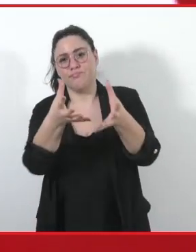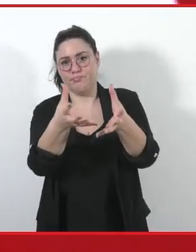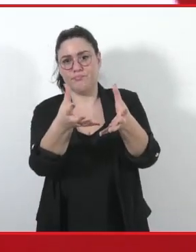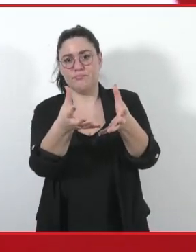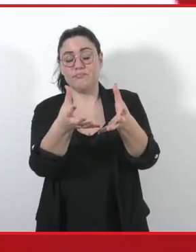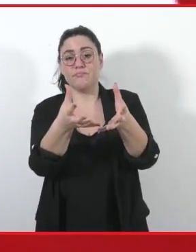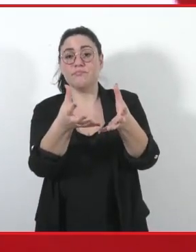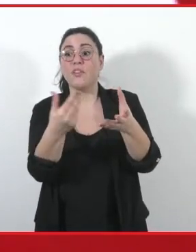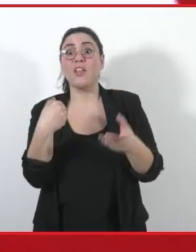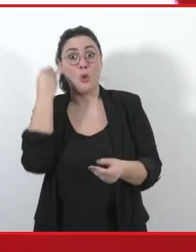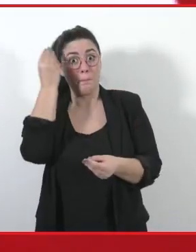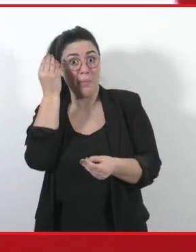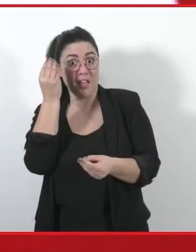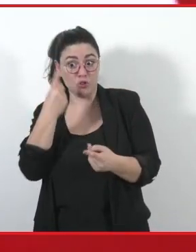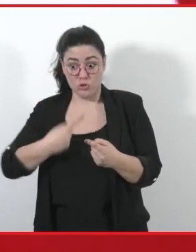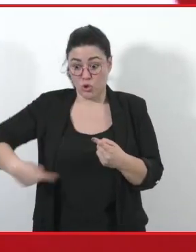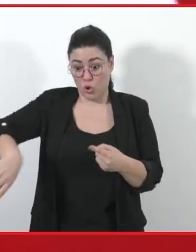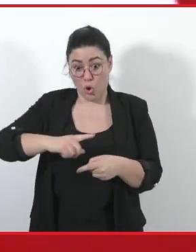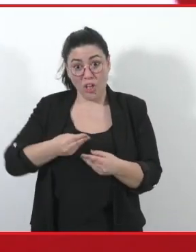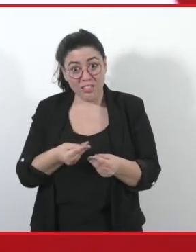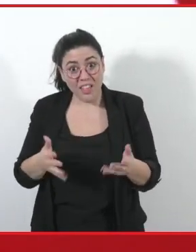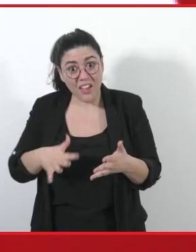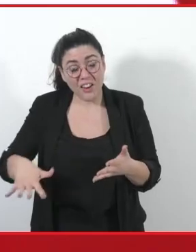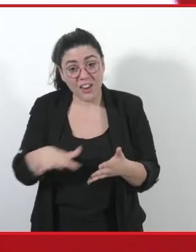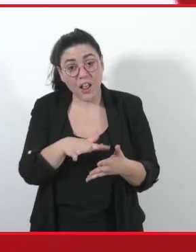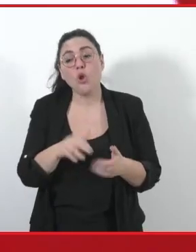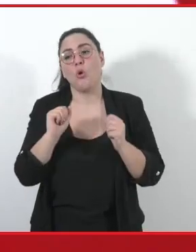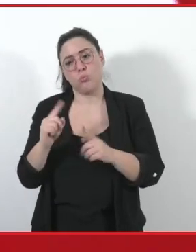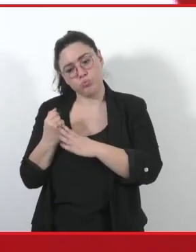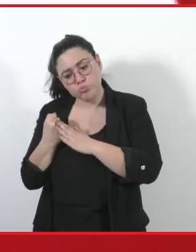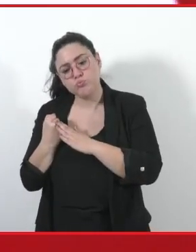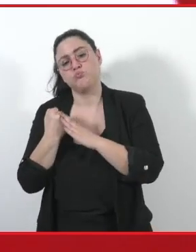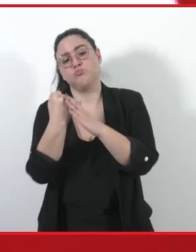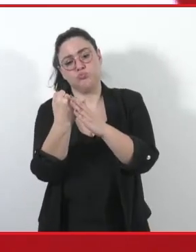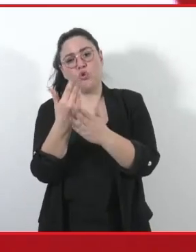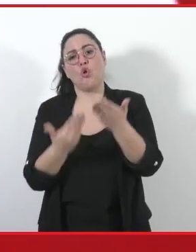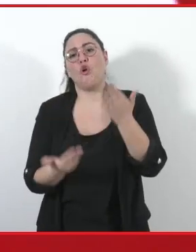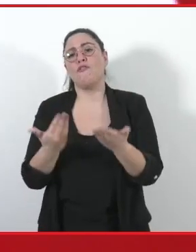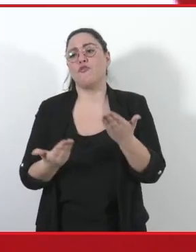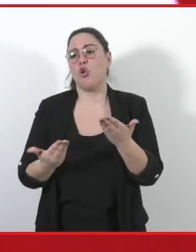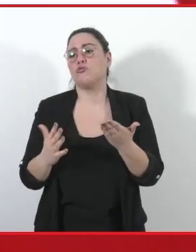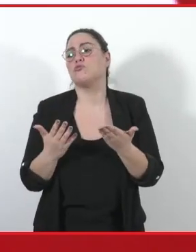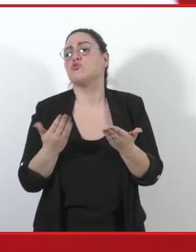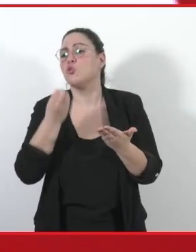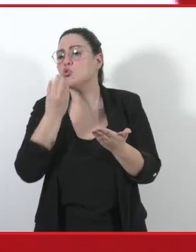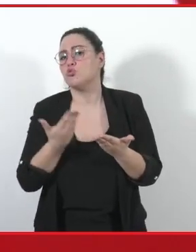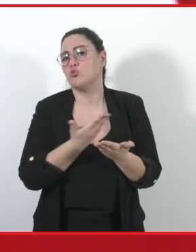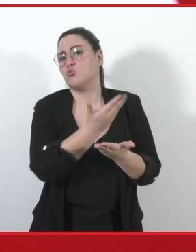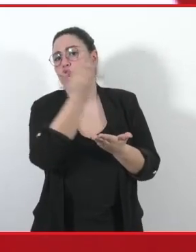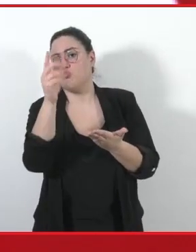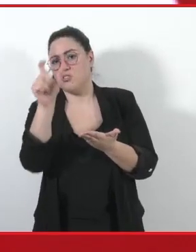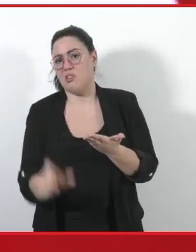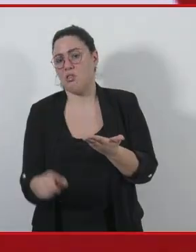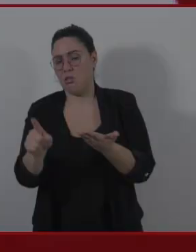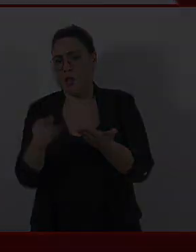penso che noi, anche su questo terreno, possiamo dare un grande contributo rispetto invece a quello che sta accadendo anche qui nel nostro